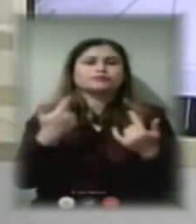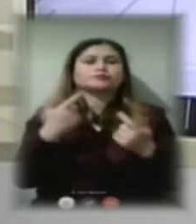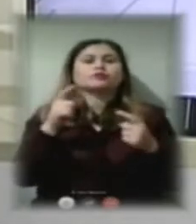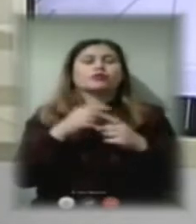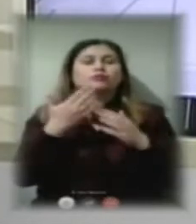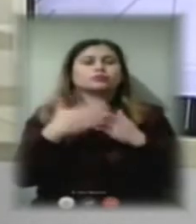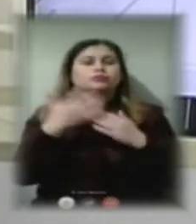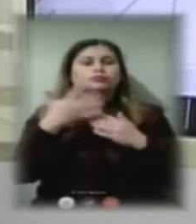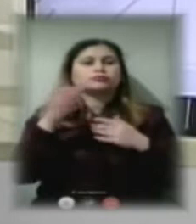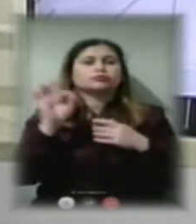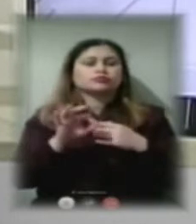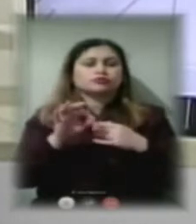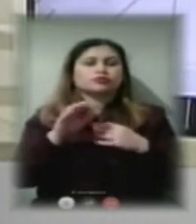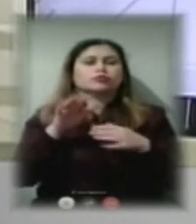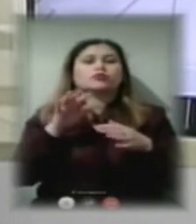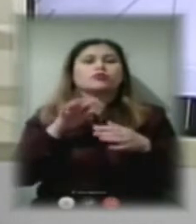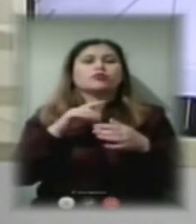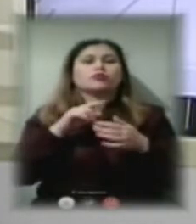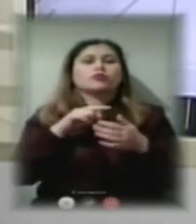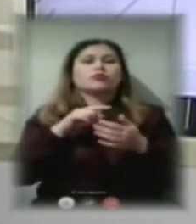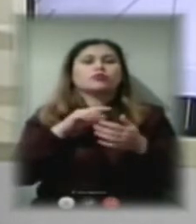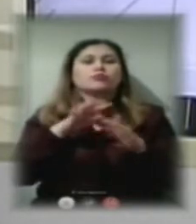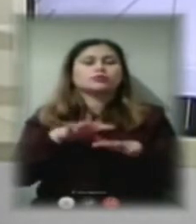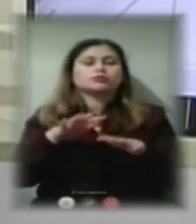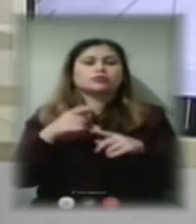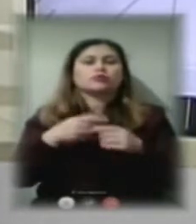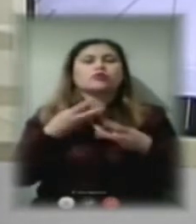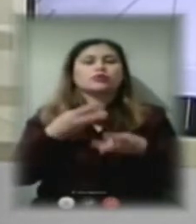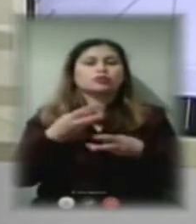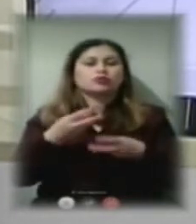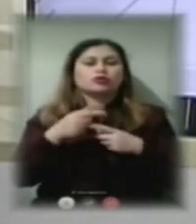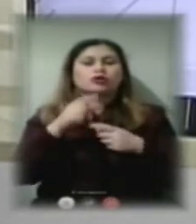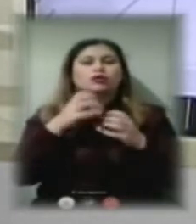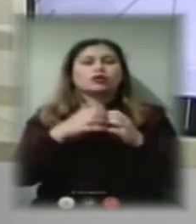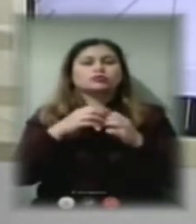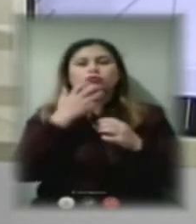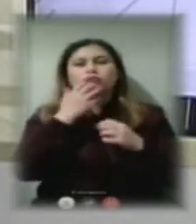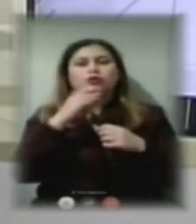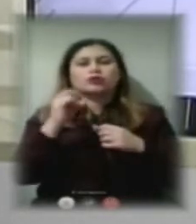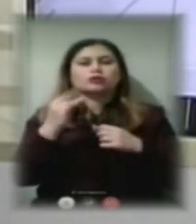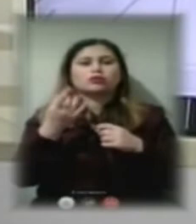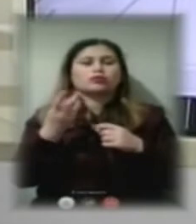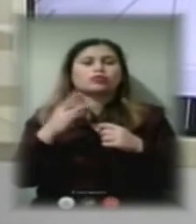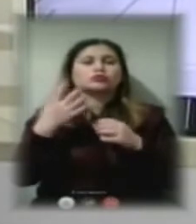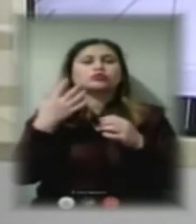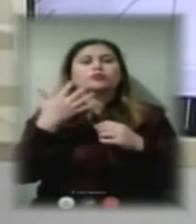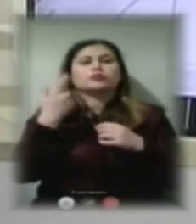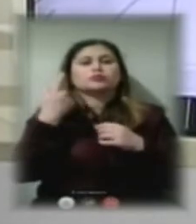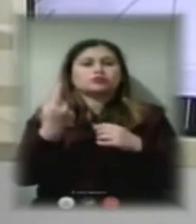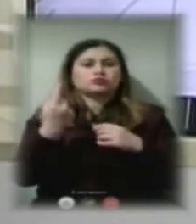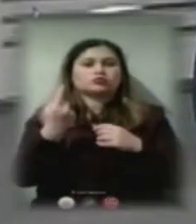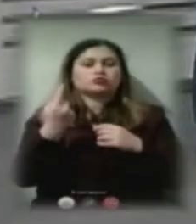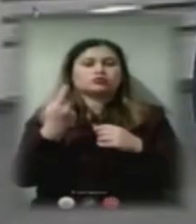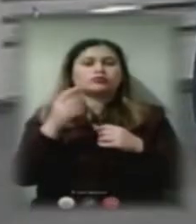міста, я нагадаю, нашим глядачам апалює «Херсонтеплоенерго» 49 і 51%